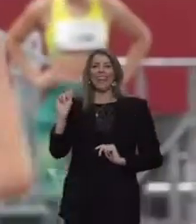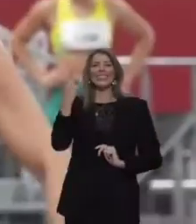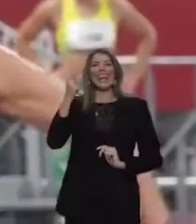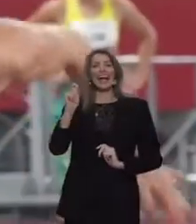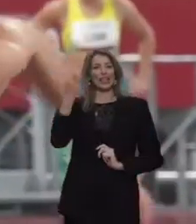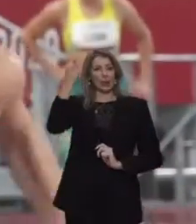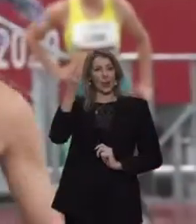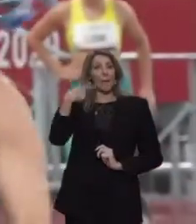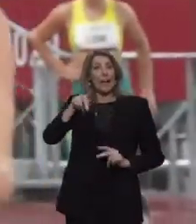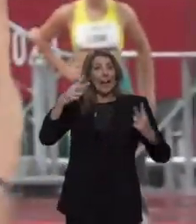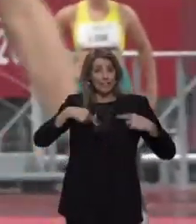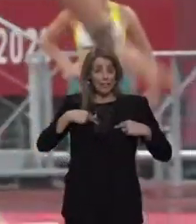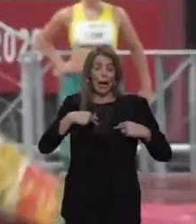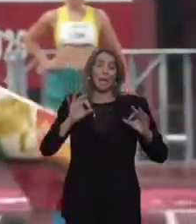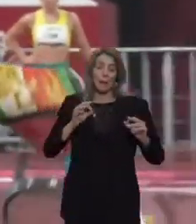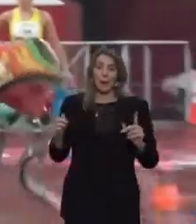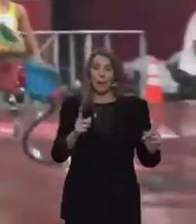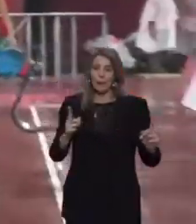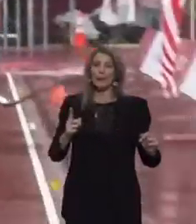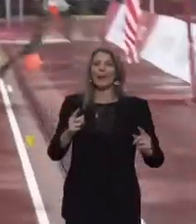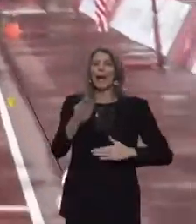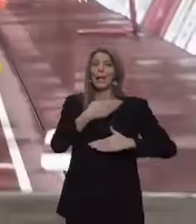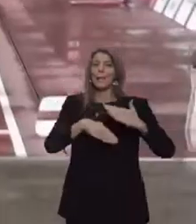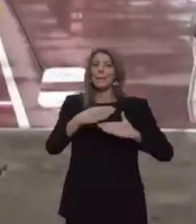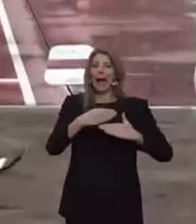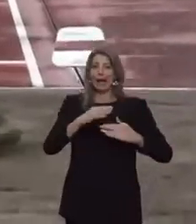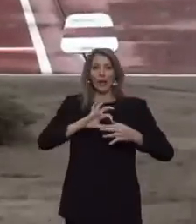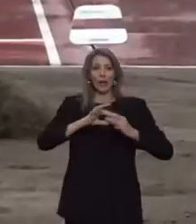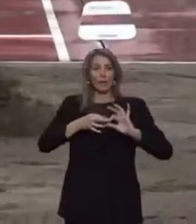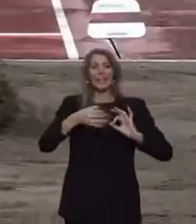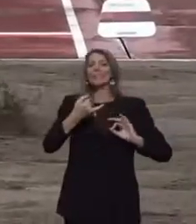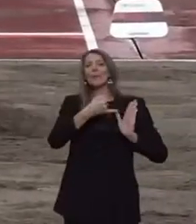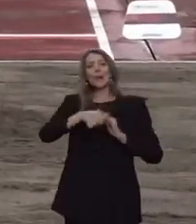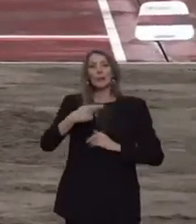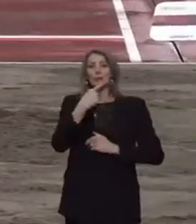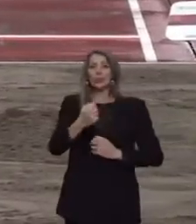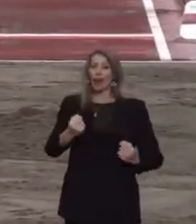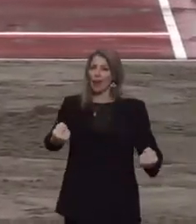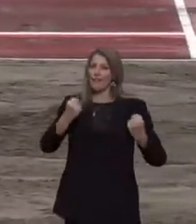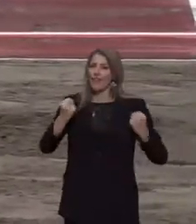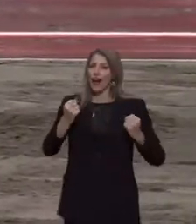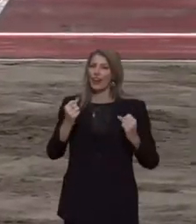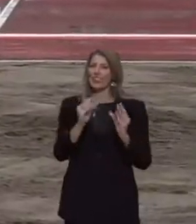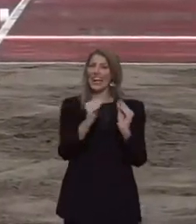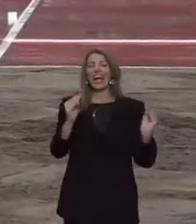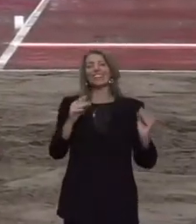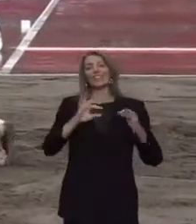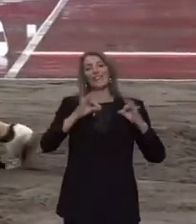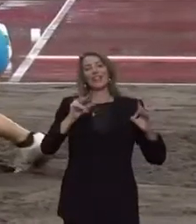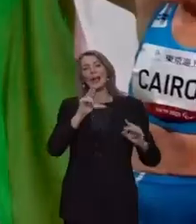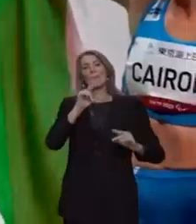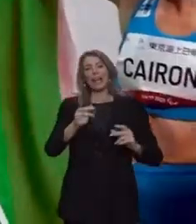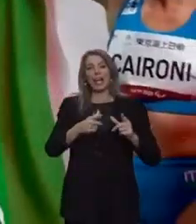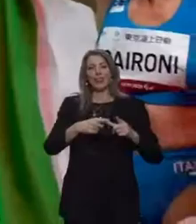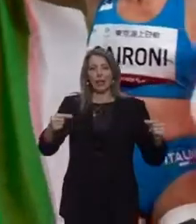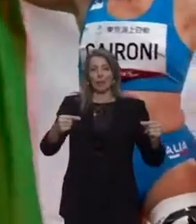sulle Paralimpiadi noi chiudevamo sempre con forza ragazzi in giapponese gran